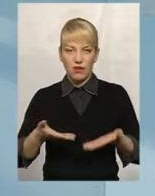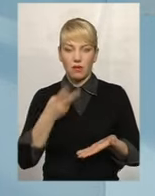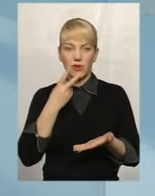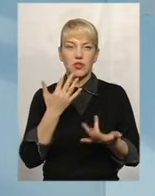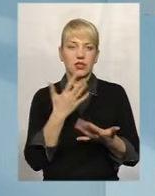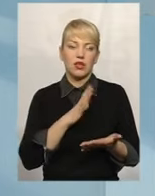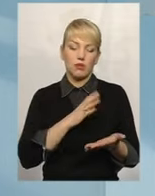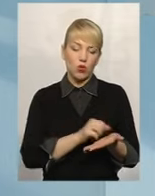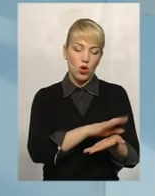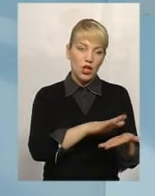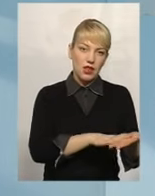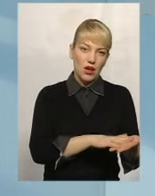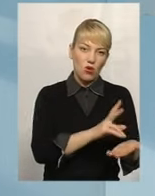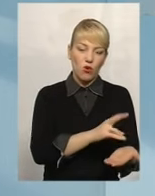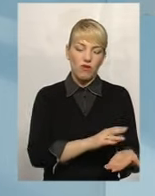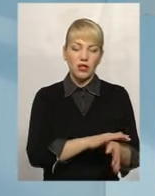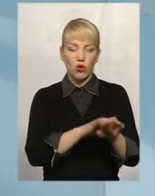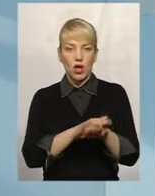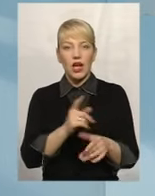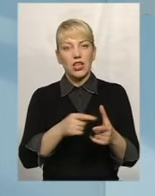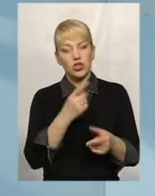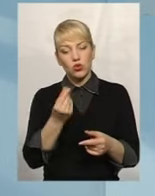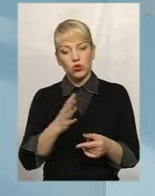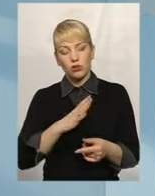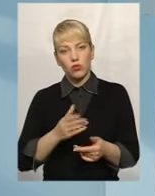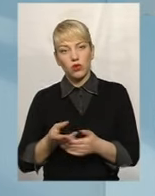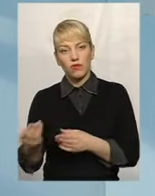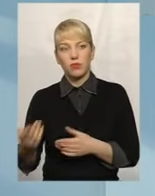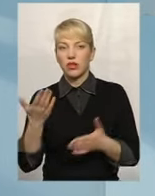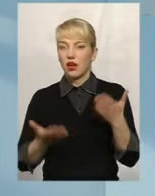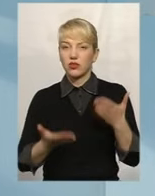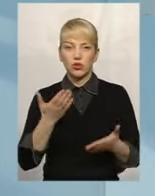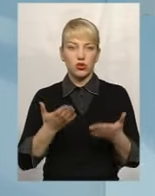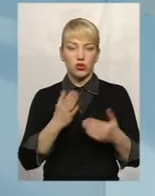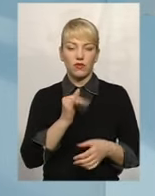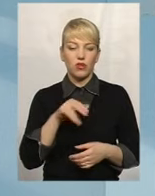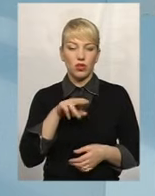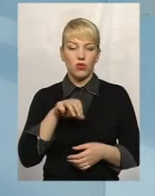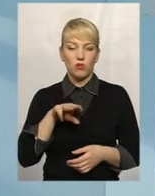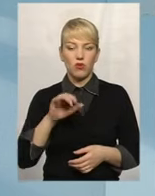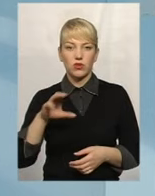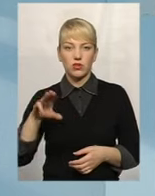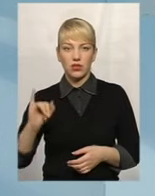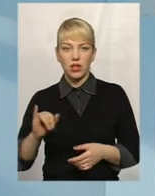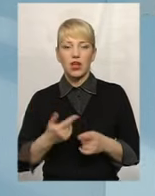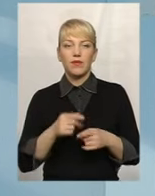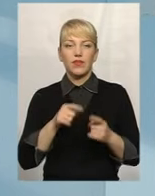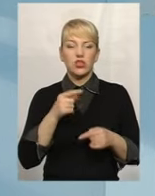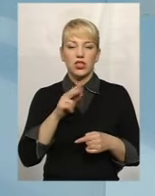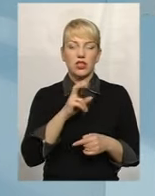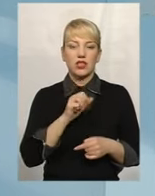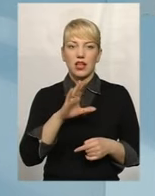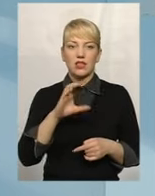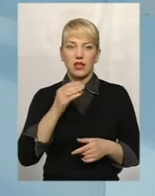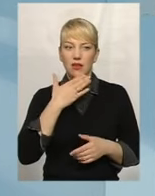нараховано за певний місяць і чи ці кошти були виплачені. І якщо в відомості, наприклад, якщо це відомості через касу йдуть, немає